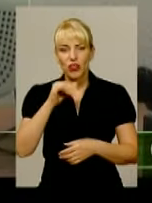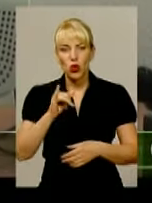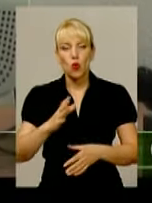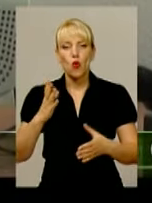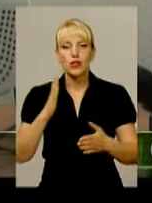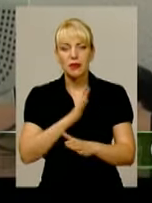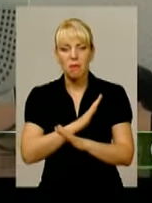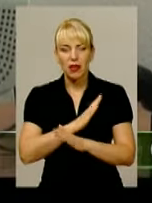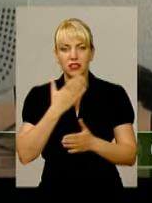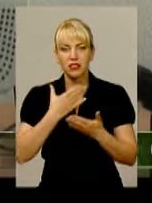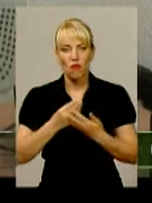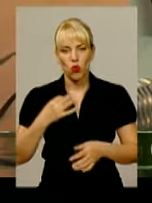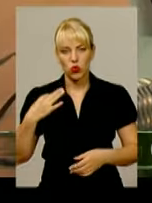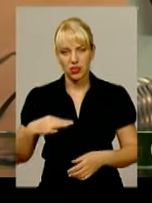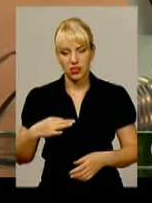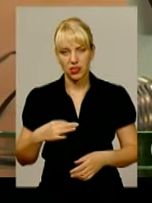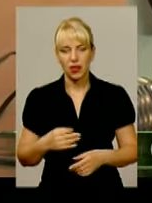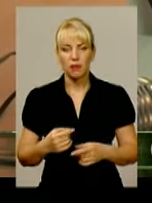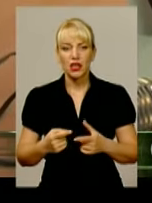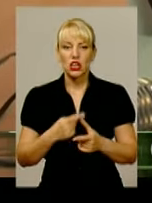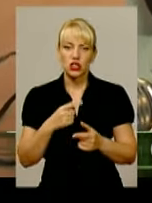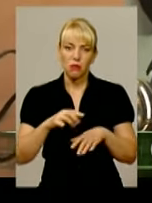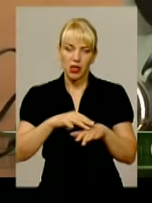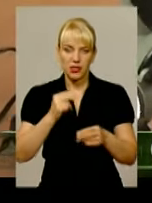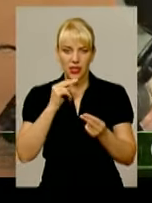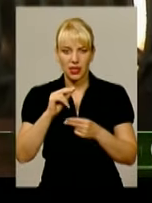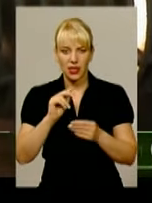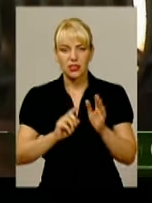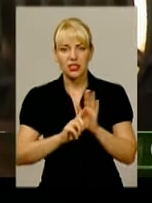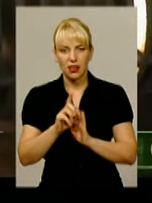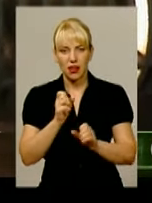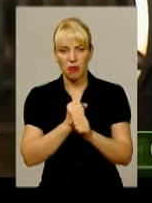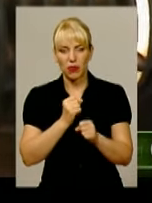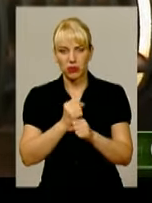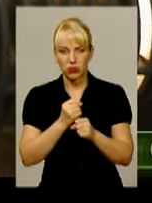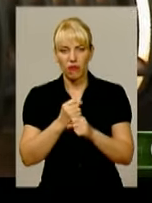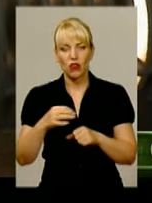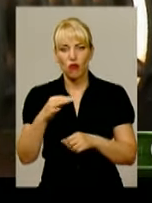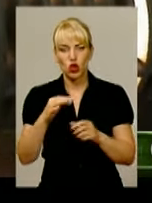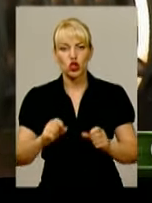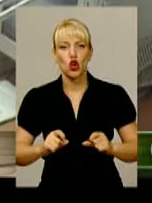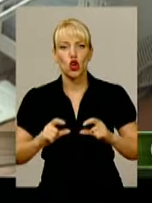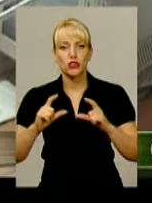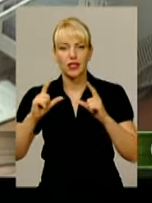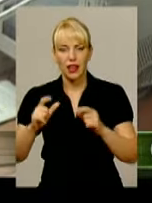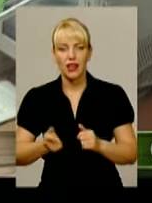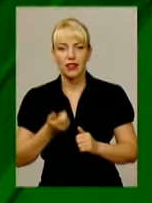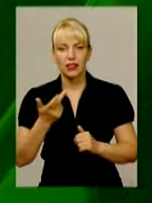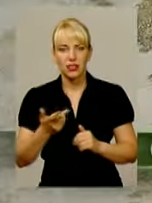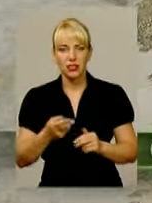Чи то хабарників стало більше, чи просто правоохоронці стали краще працювати. В області зростає кількість корупційних проваджень.